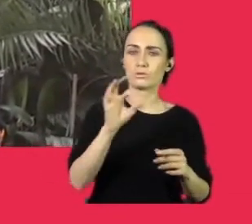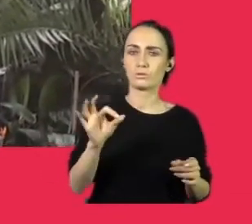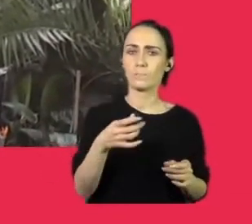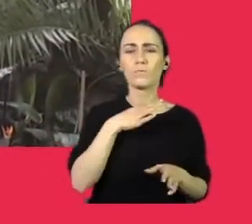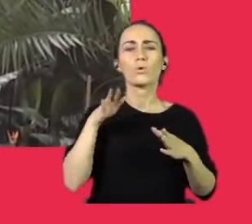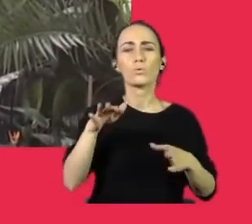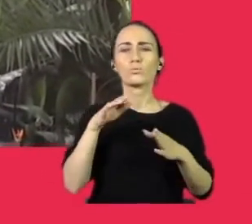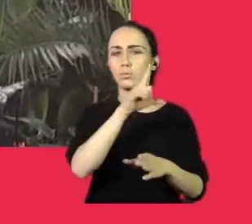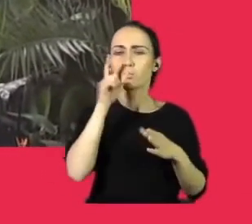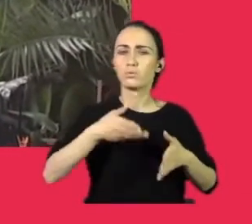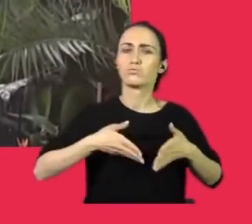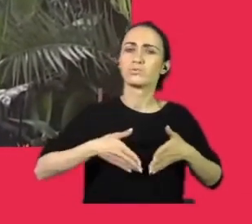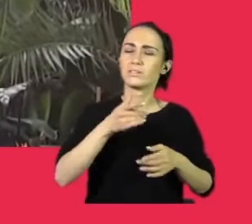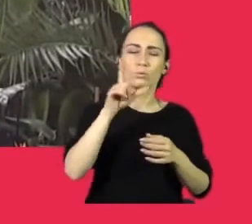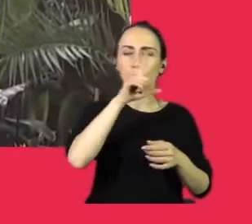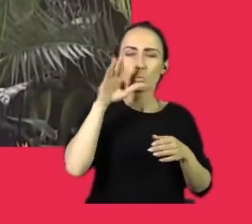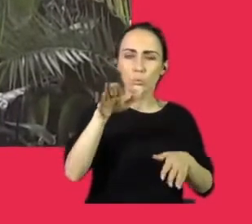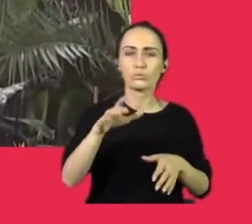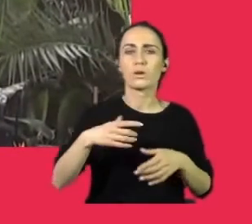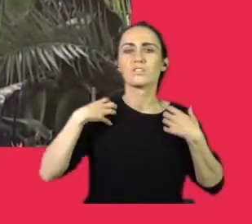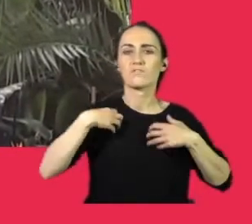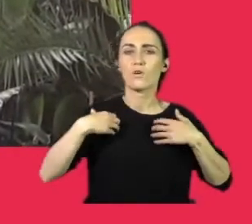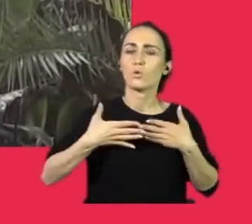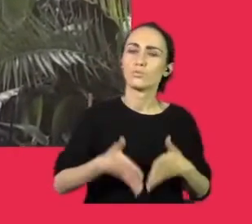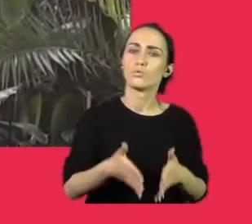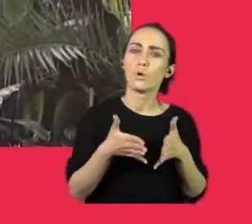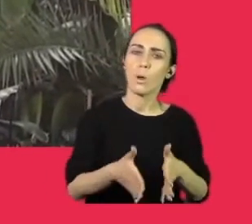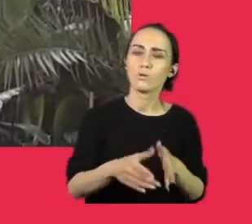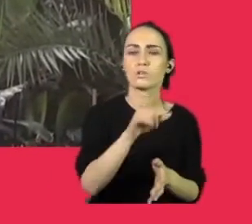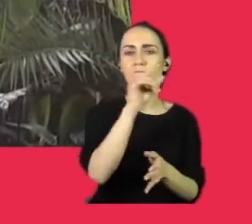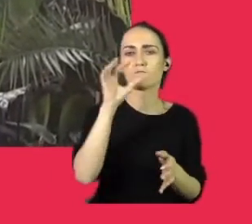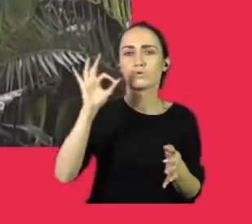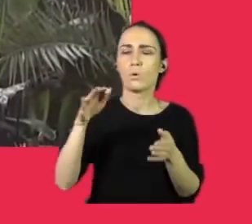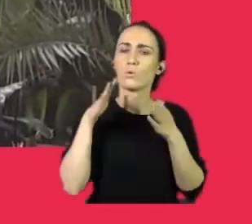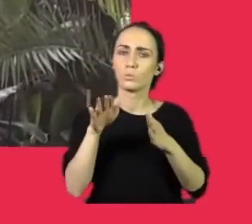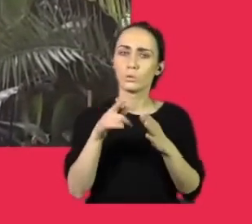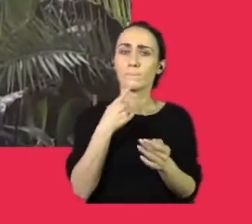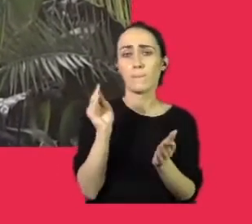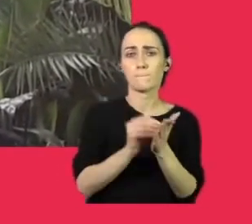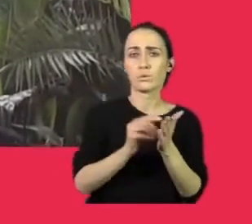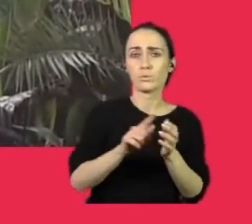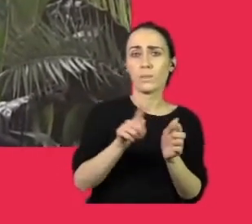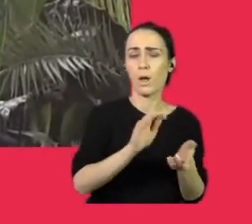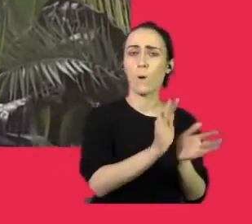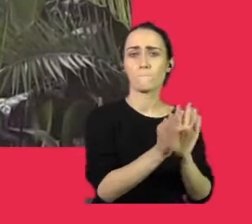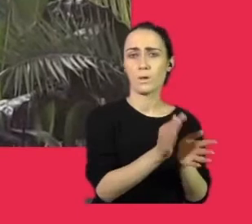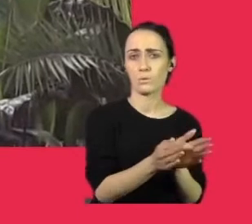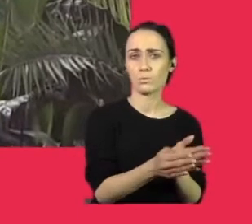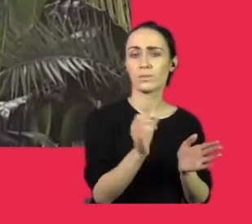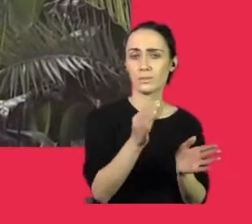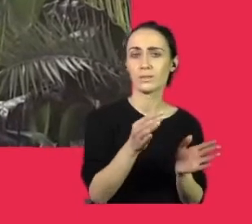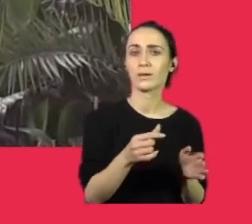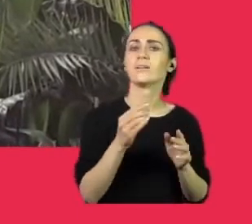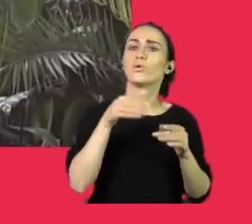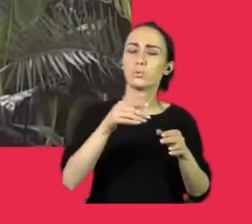zwierząt rodzi się we wrocławskim ogrodzie zoologicznym, ale też to oznacza, że potrzeba coraz więcej opiekunów. Ponoć są takie